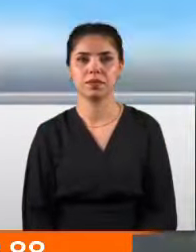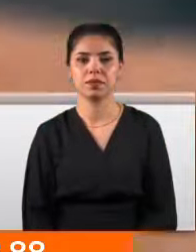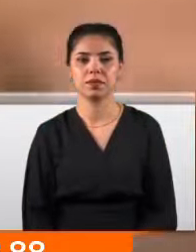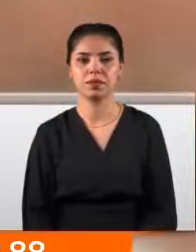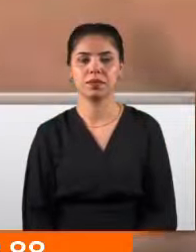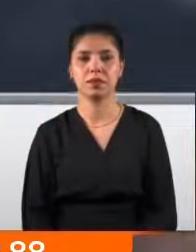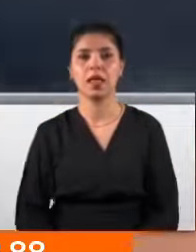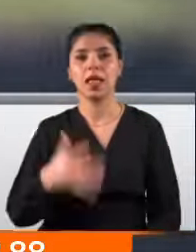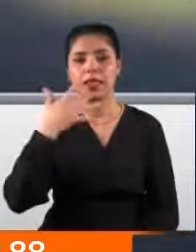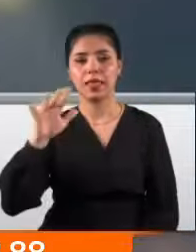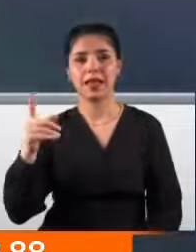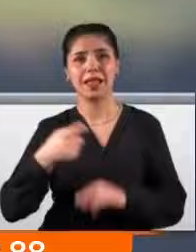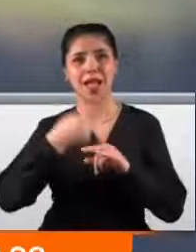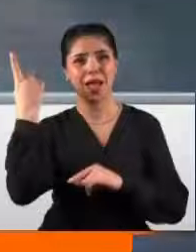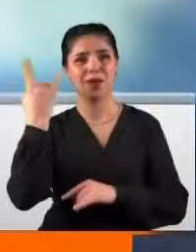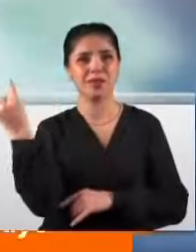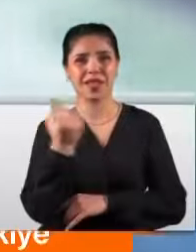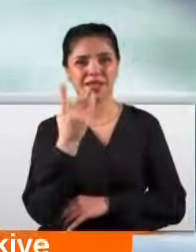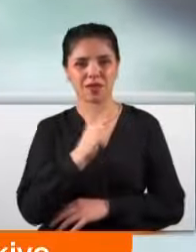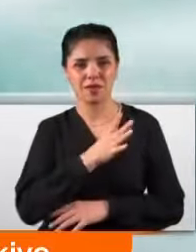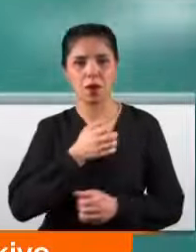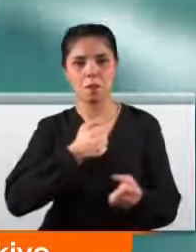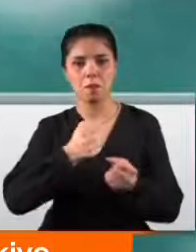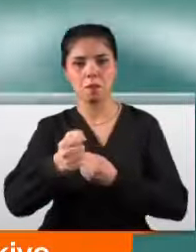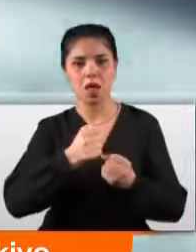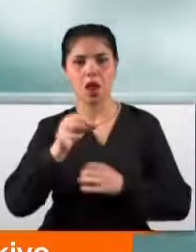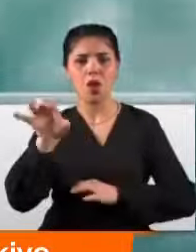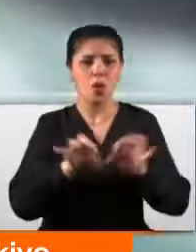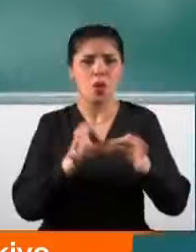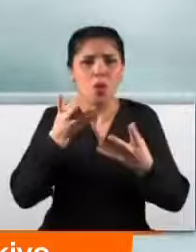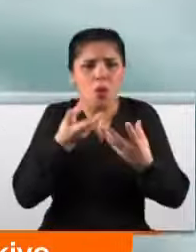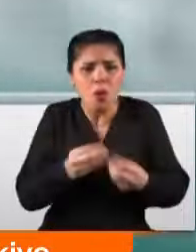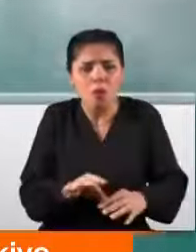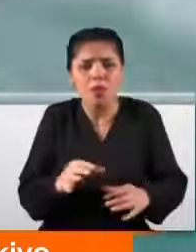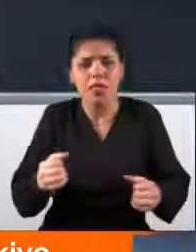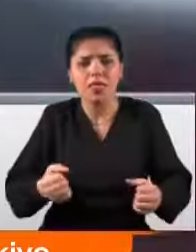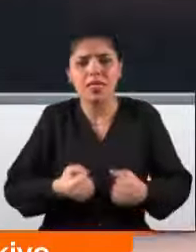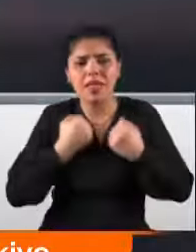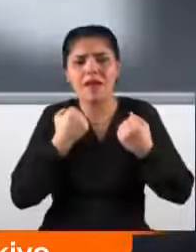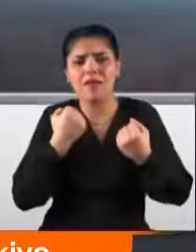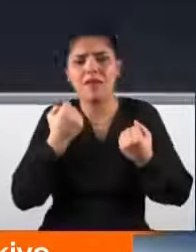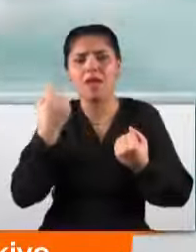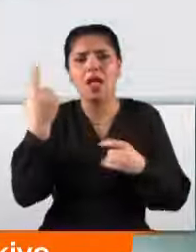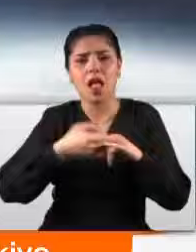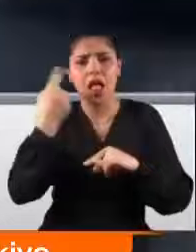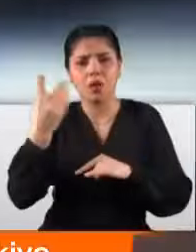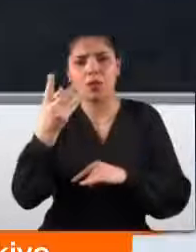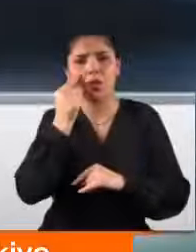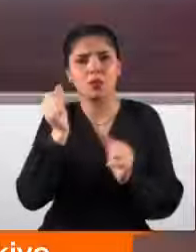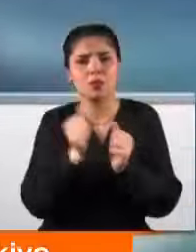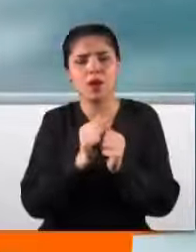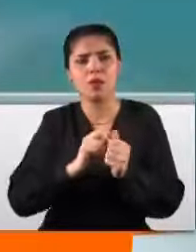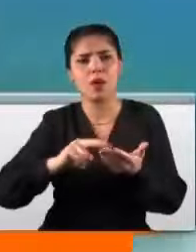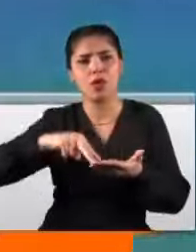Sahilde helikopterle dolaşıyorlardı. Pilot aniden kontrolü kaybetti. Dev araç içindeki dört kişiyle düşmeye başladı.